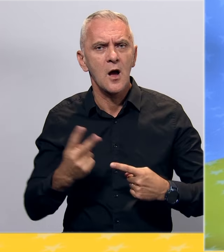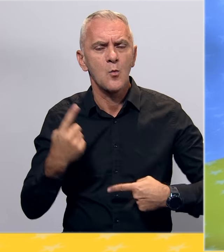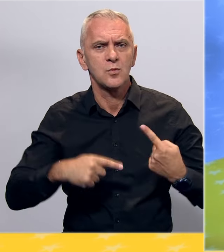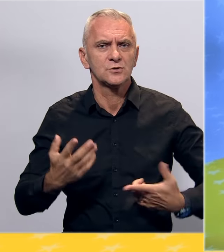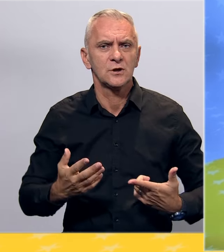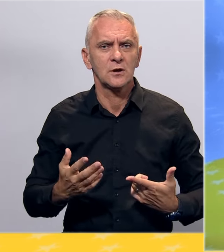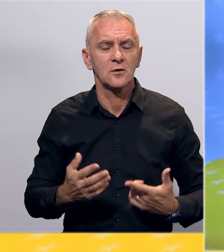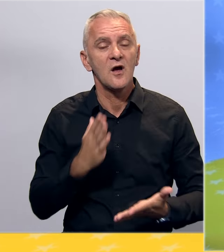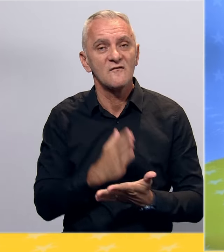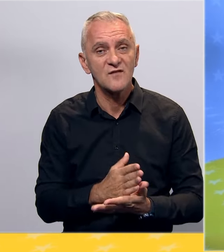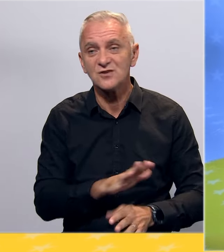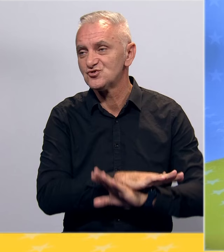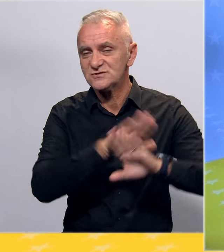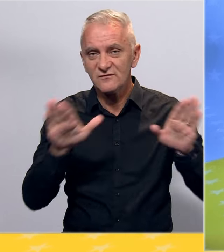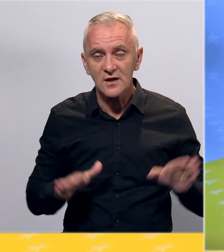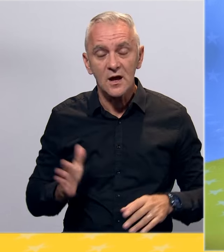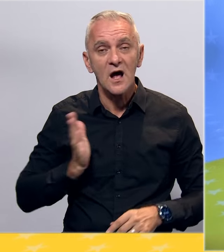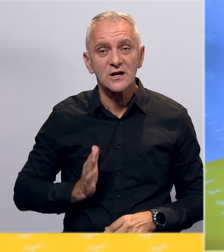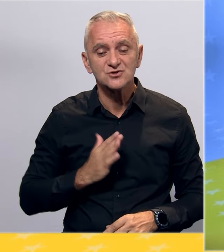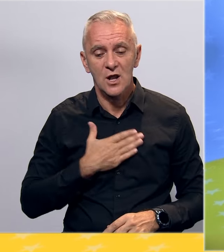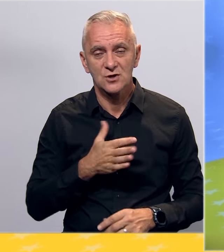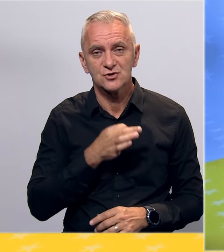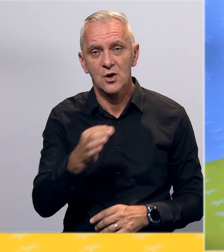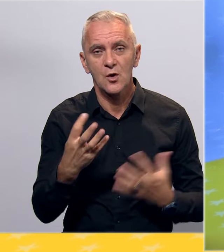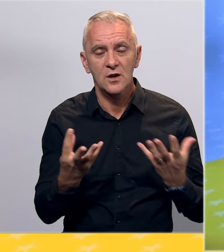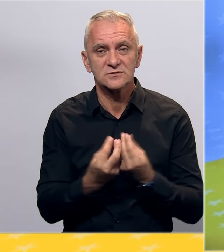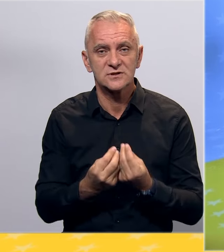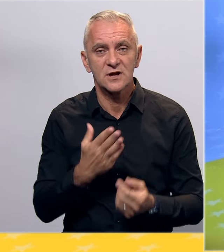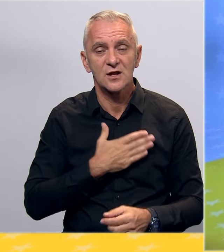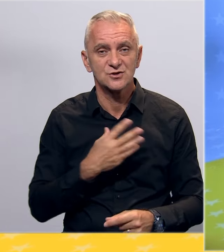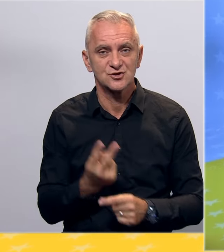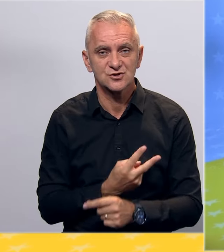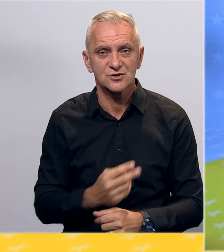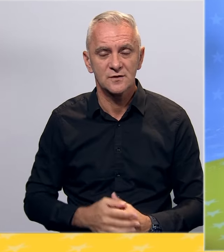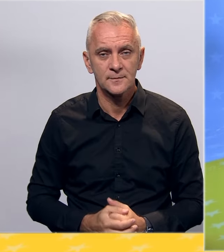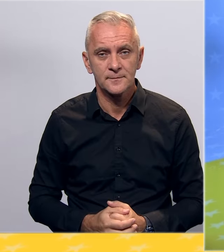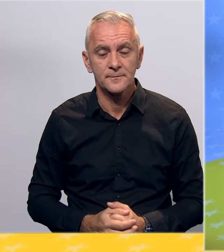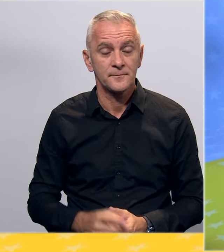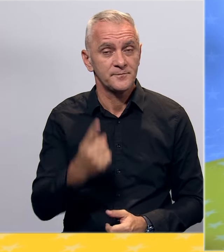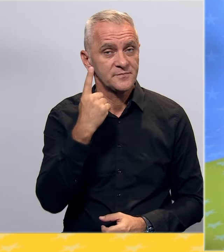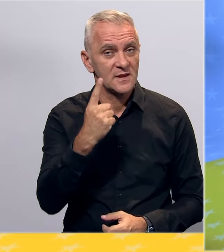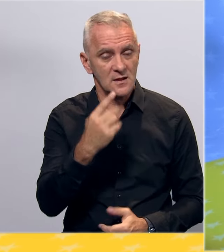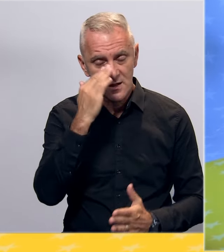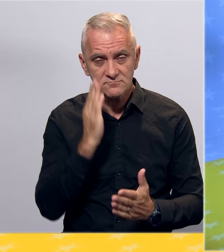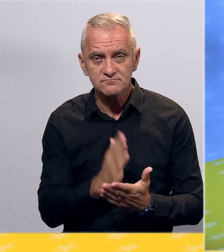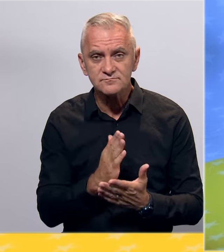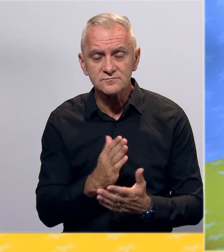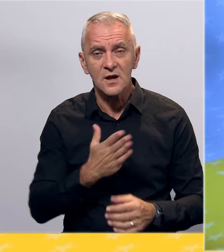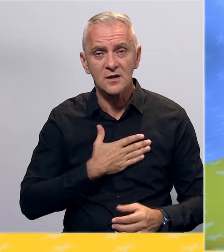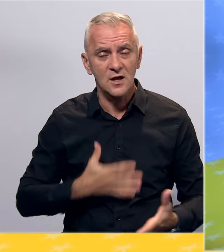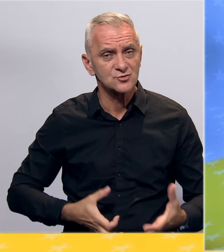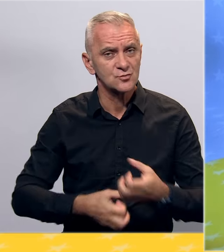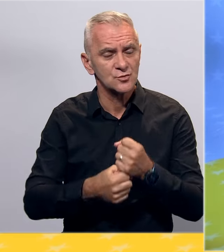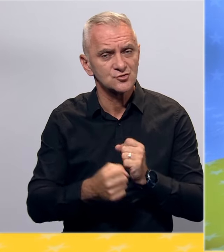tijela, već upravo svih građana naše lokalne zajednice i naše države. Jedini kriterij za našu podršku